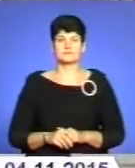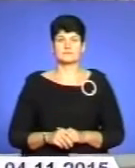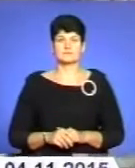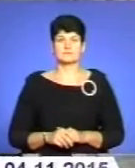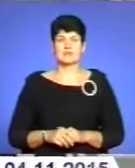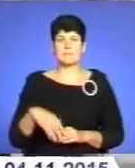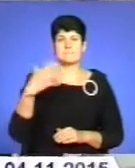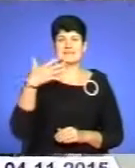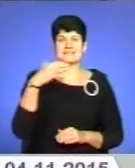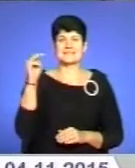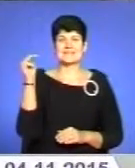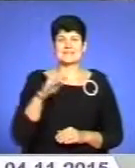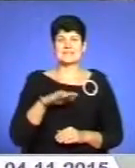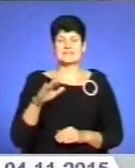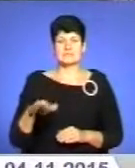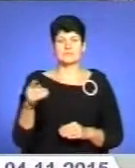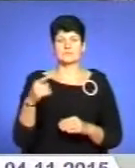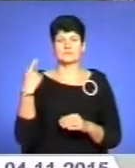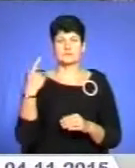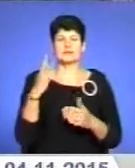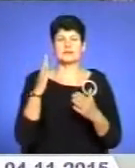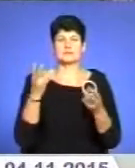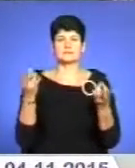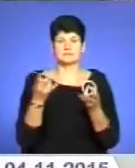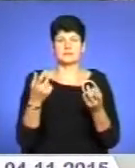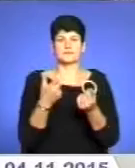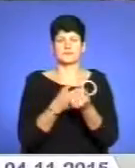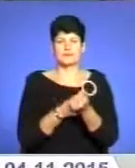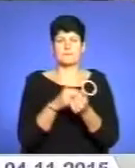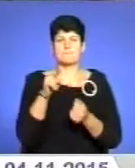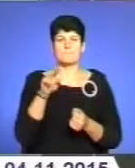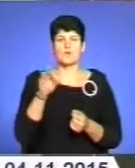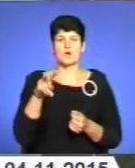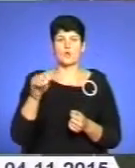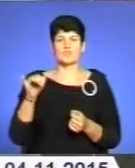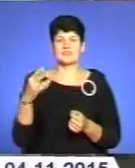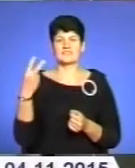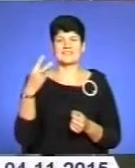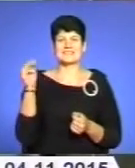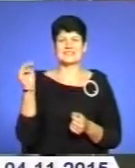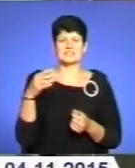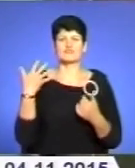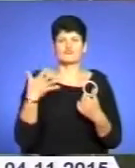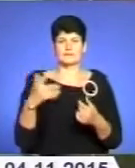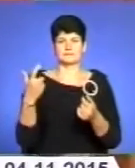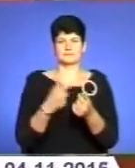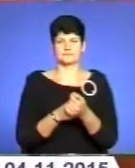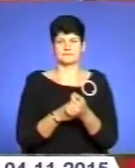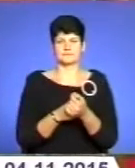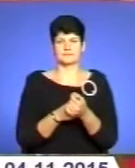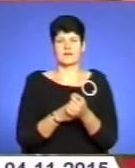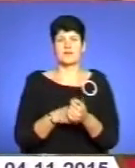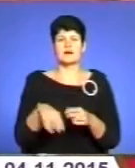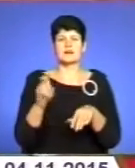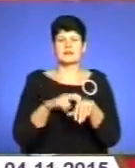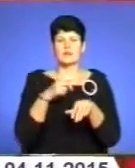Із 50 тисяч дітей Тернопільщини, які підлягають вакцинації від поліоміеліту, близько 20 тисяч уже щеплені. Лікарі кажуть,